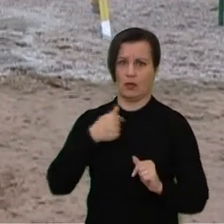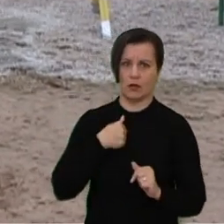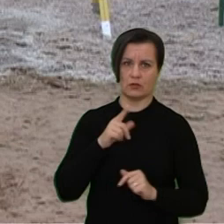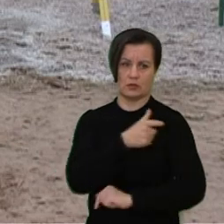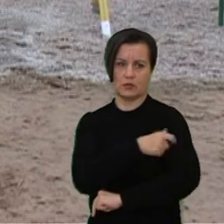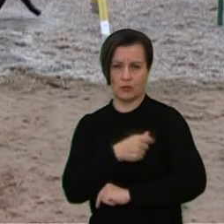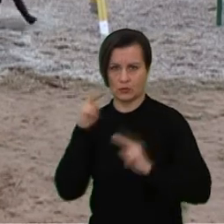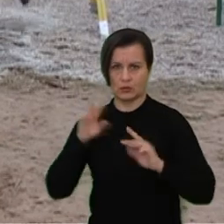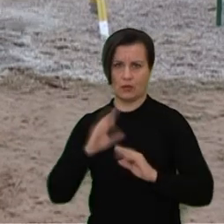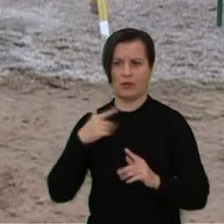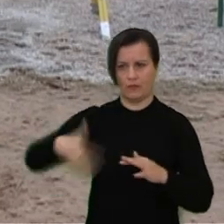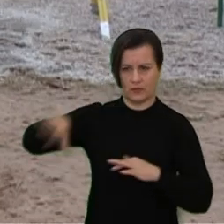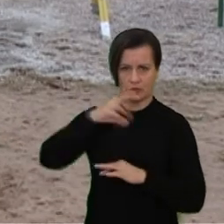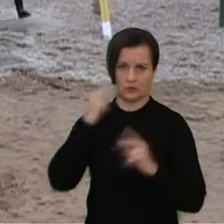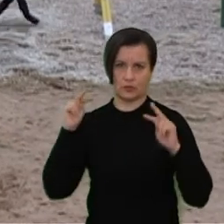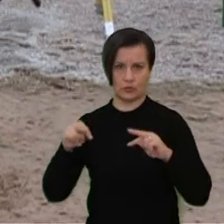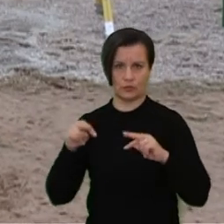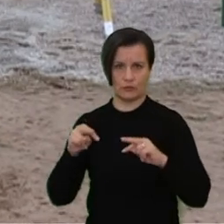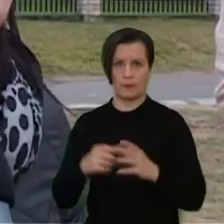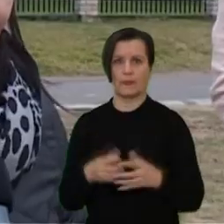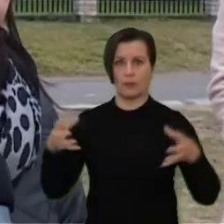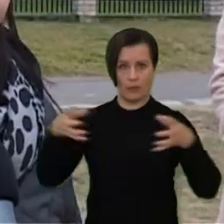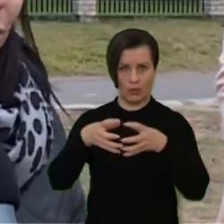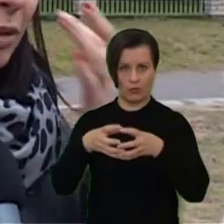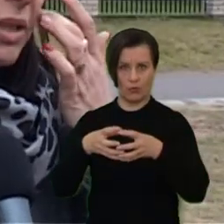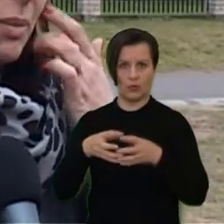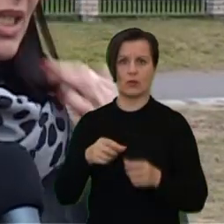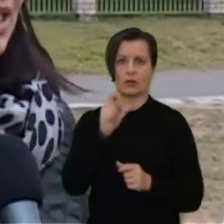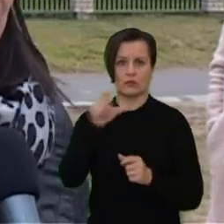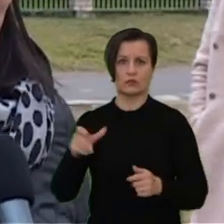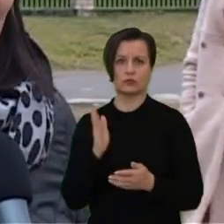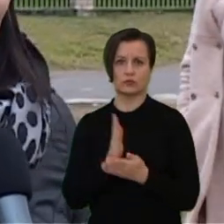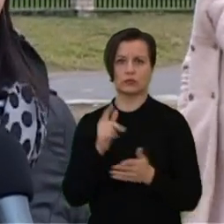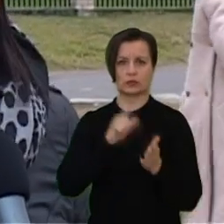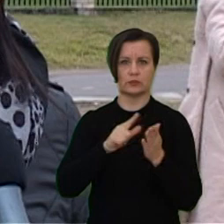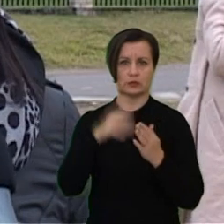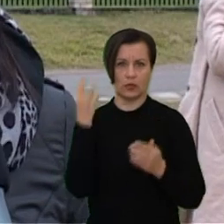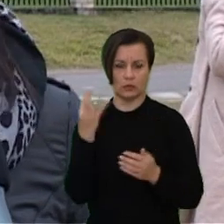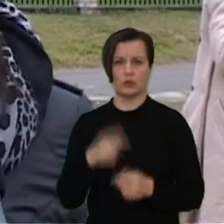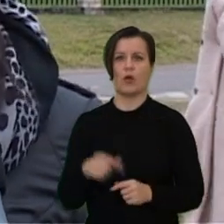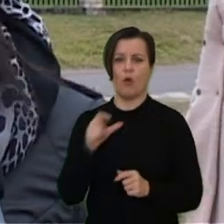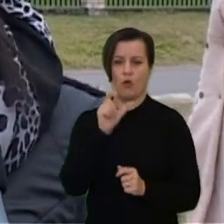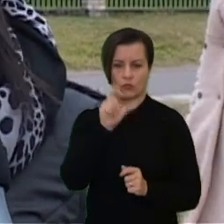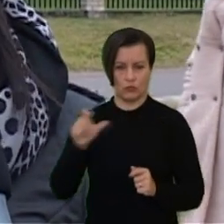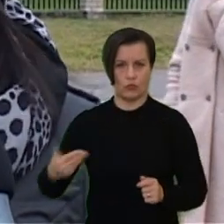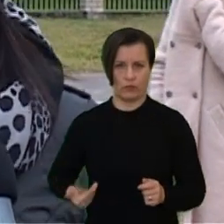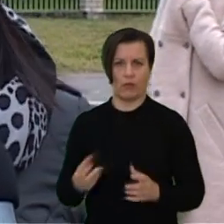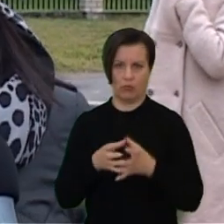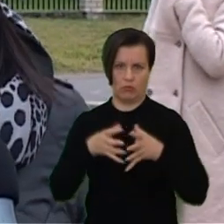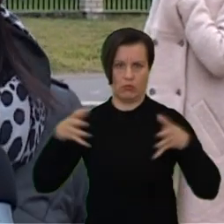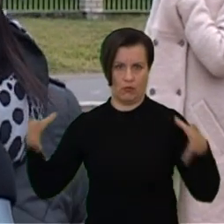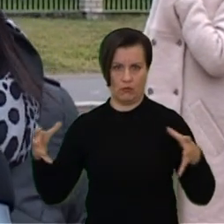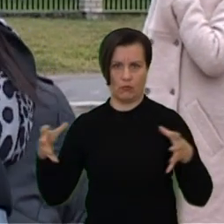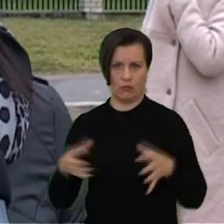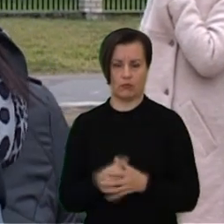darbas, bet visų mūsų, kad būtų ta aikštelė. Bendruomenės narių turim 74. O gyventojų daugiau